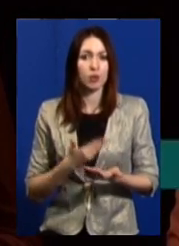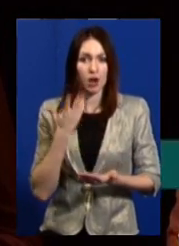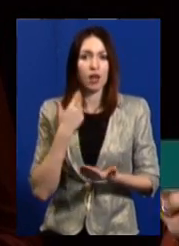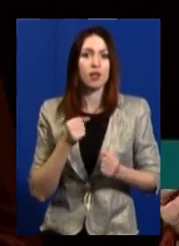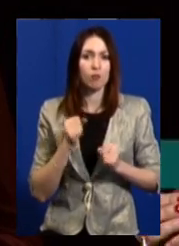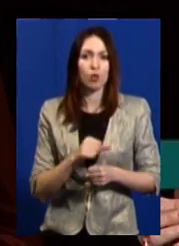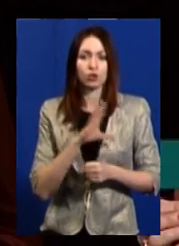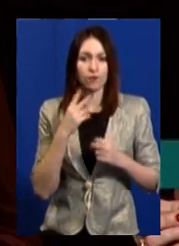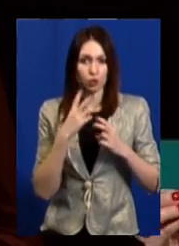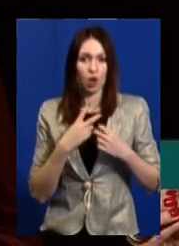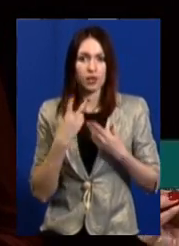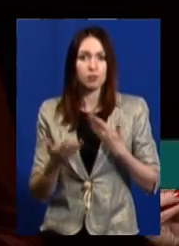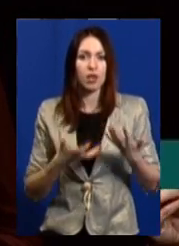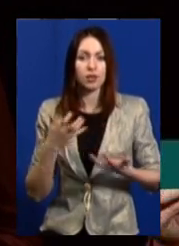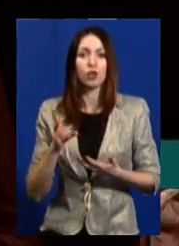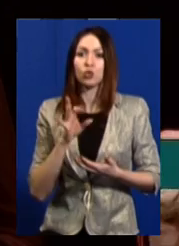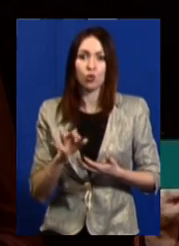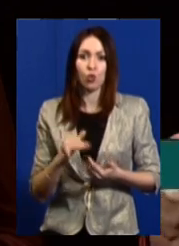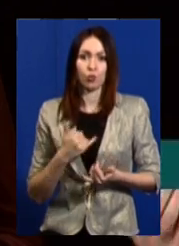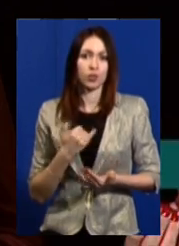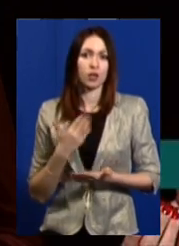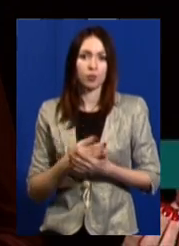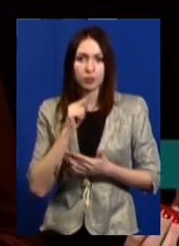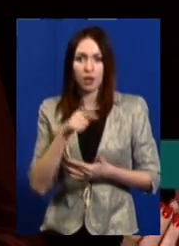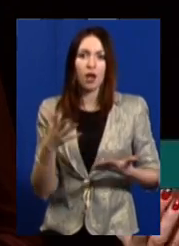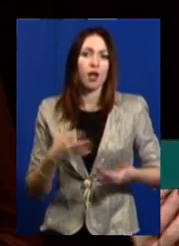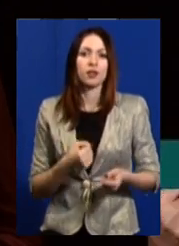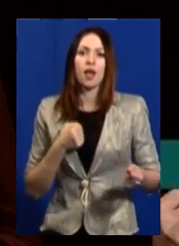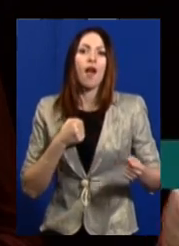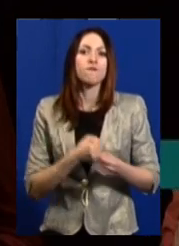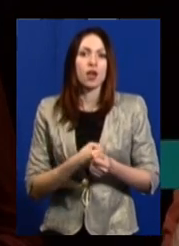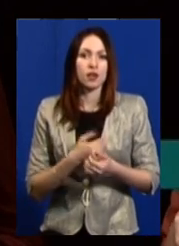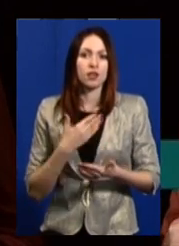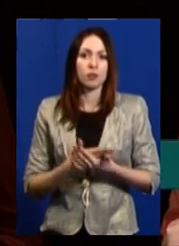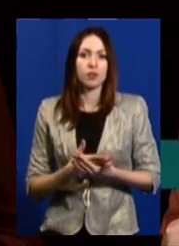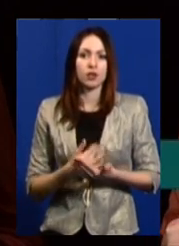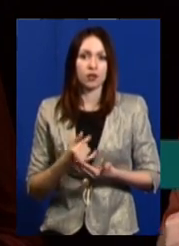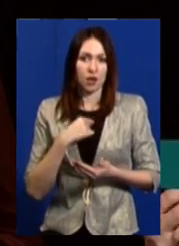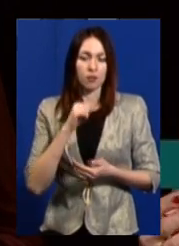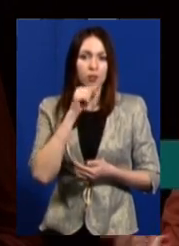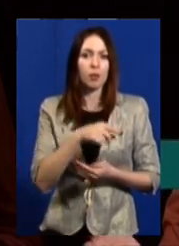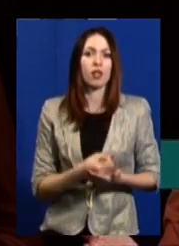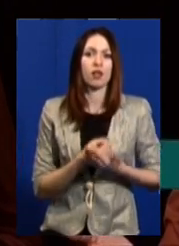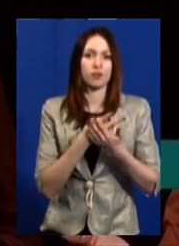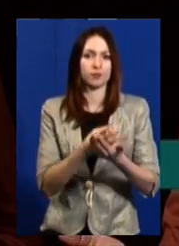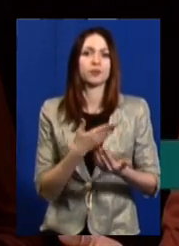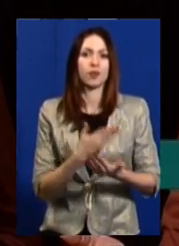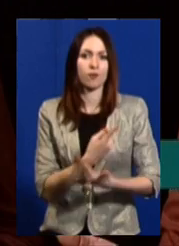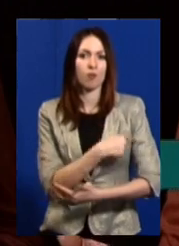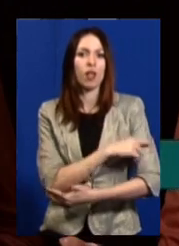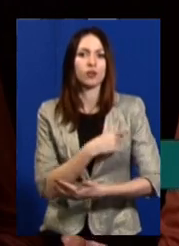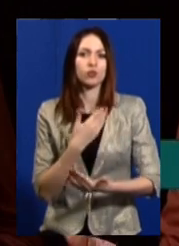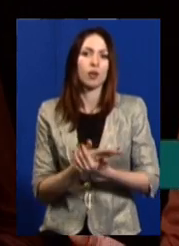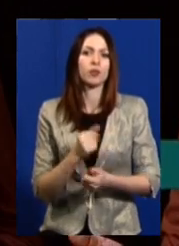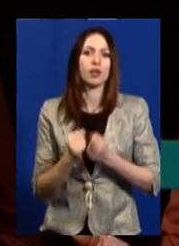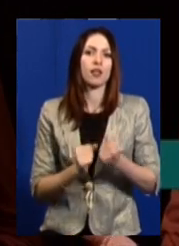розглянути. Але в мене трапляється якась аварія, і я потрапляю в лікарню. Наприклад, я їхала у